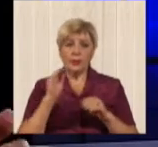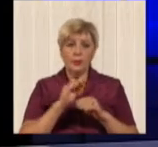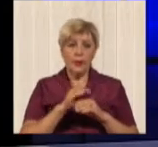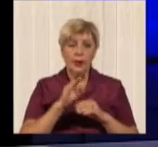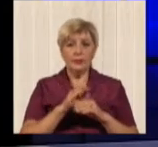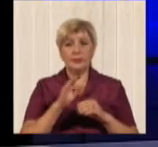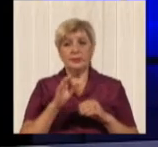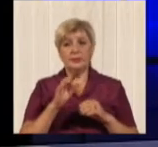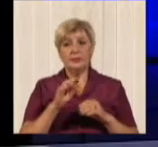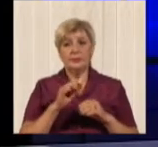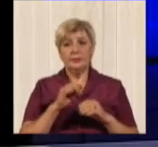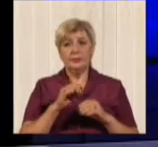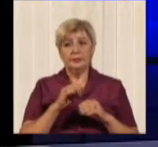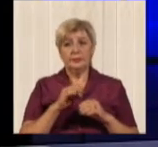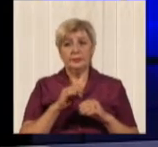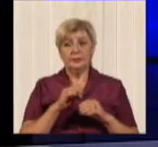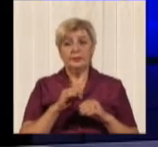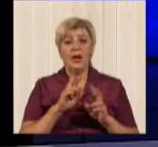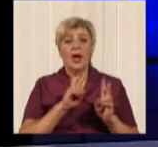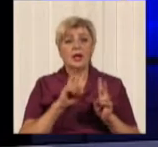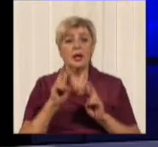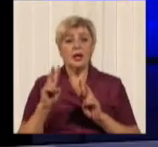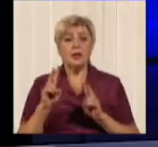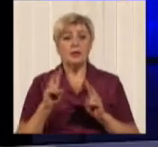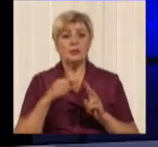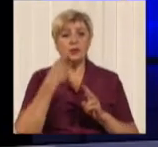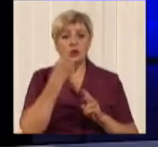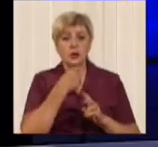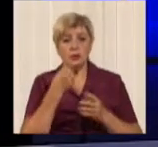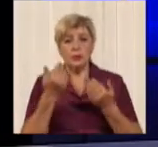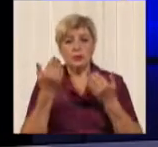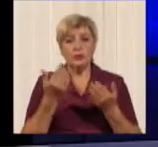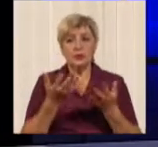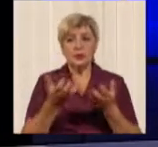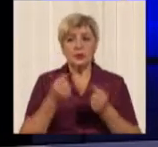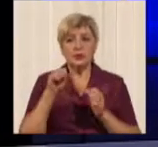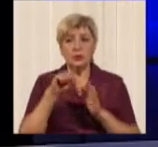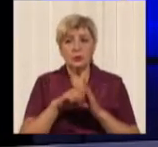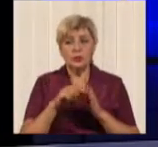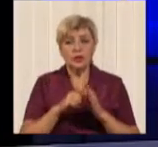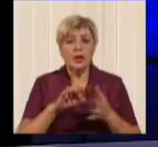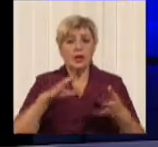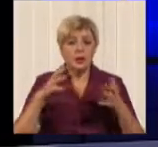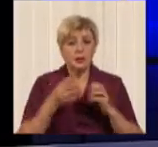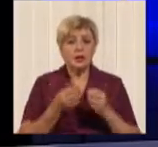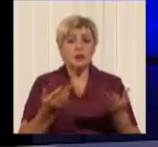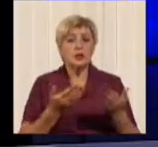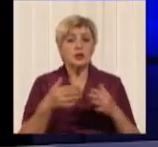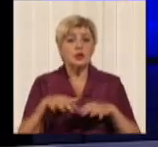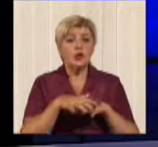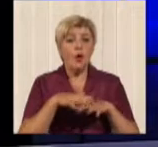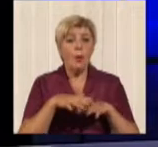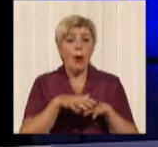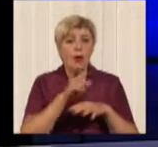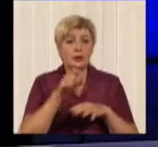повышение самой стоимости проезд. Ну вот, каким чином Ви взяли участь, так, у вирешенні такого питания? И, взагалі, чи громадськість має впливати